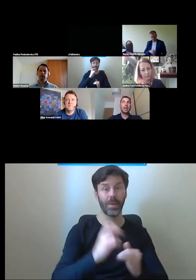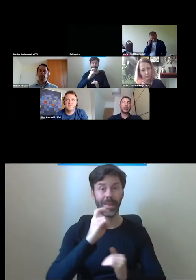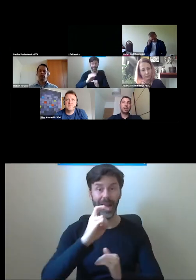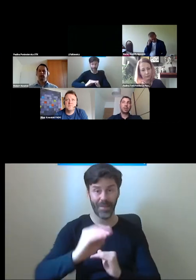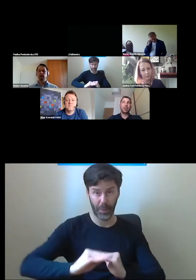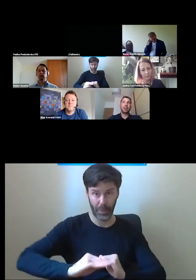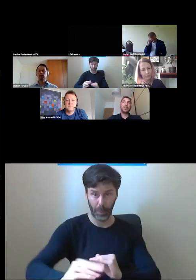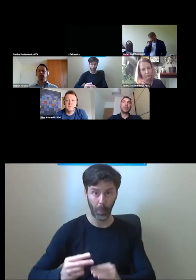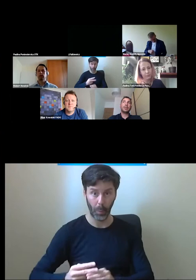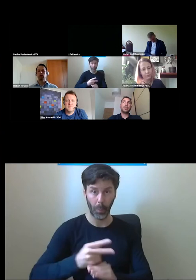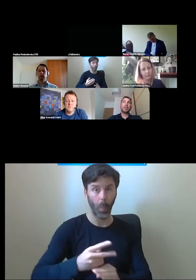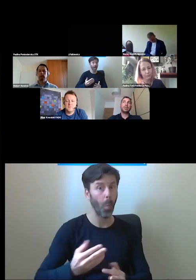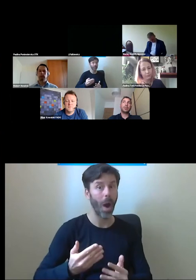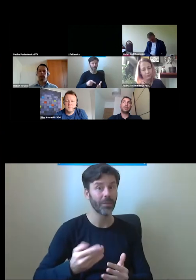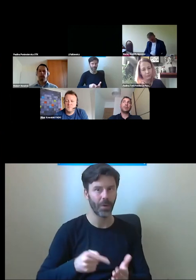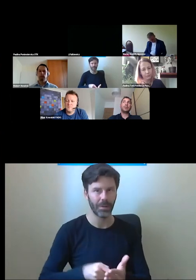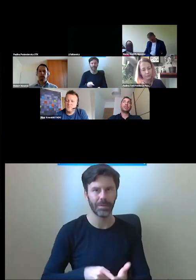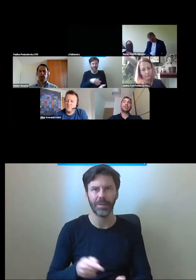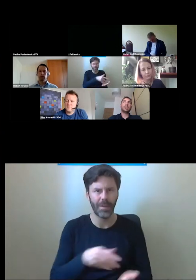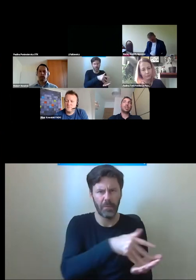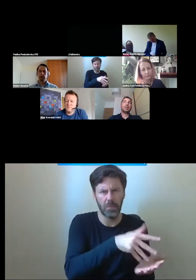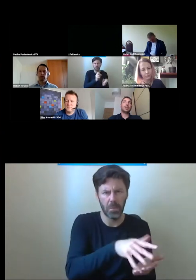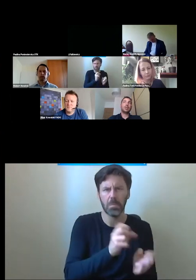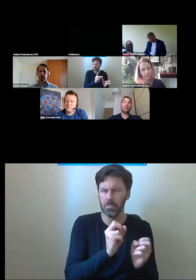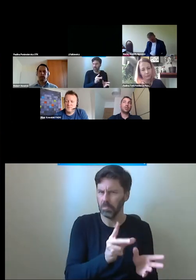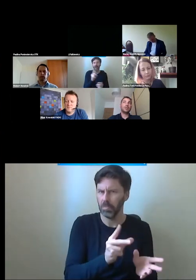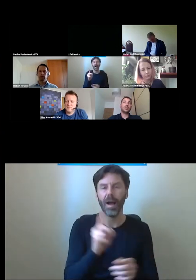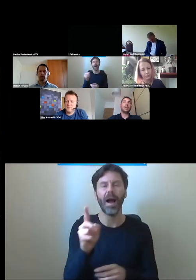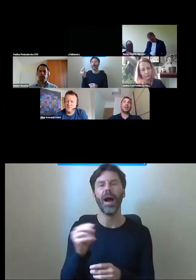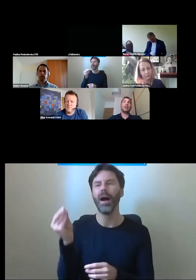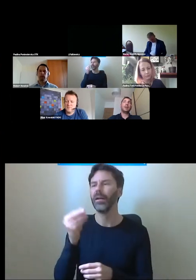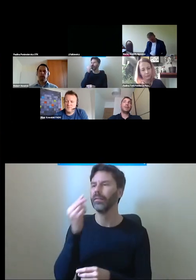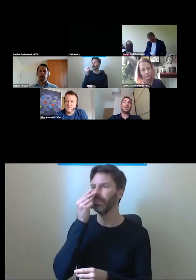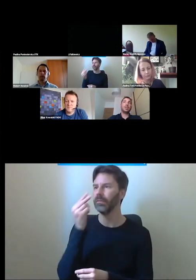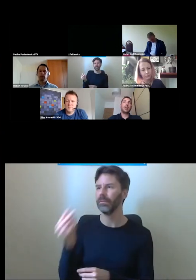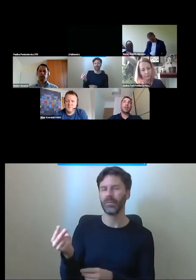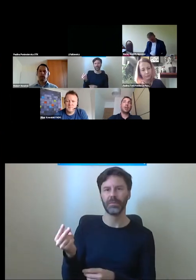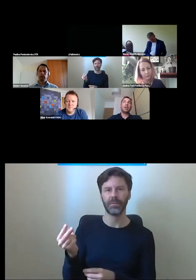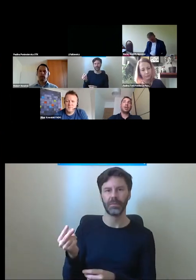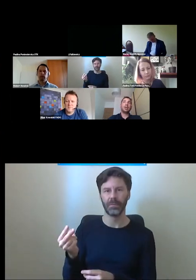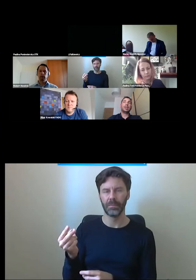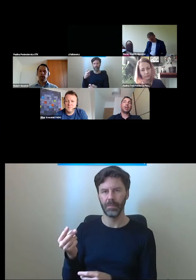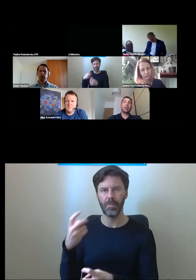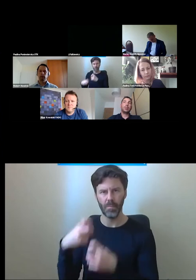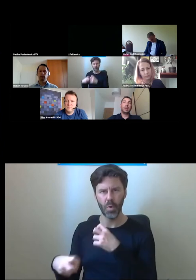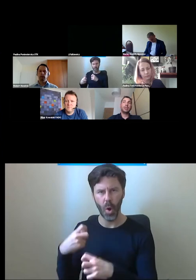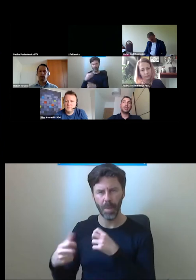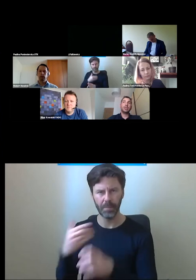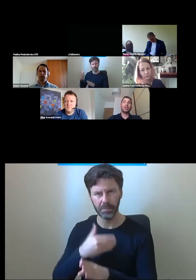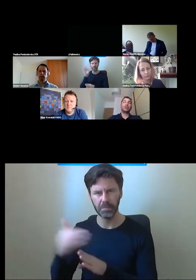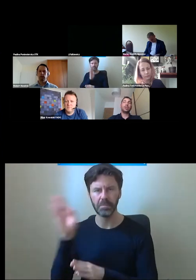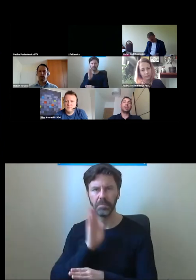miastach. Z drugiej strony mamy cały czas problem z dostrzeżeniem zasadności rozwiązywania właśnie tych